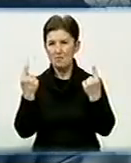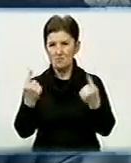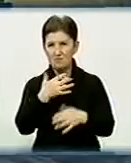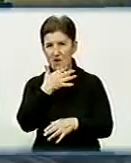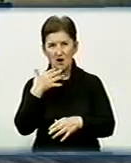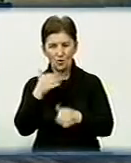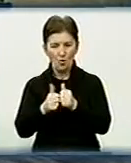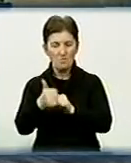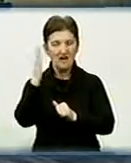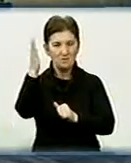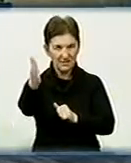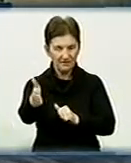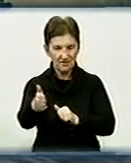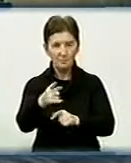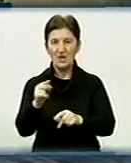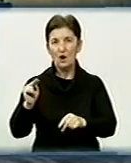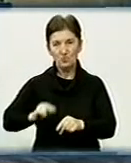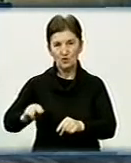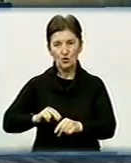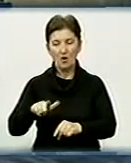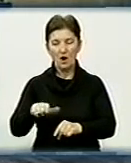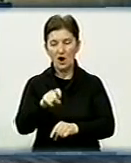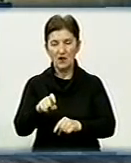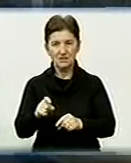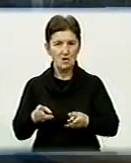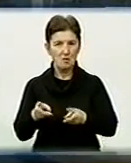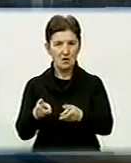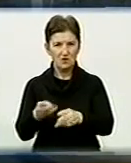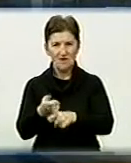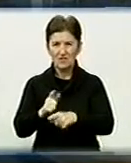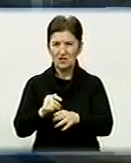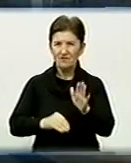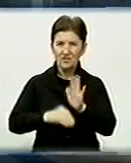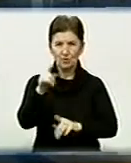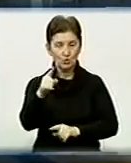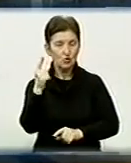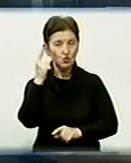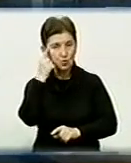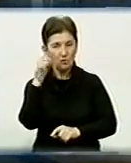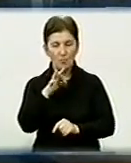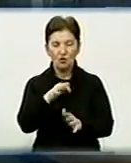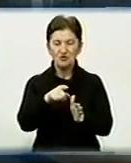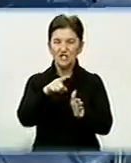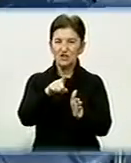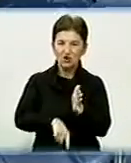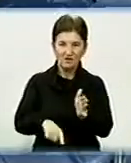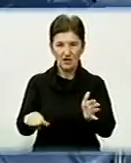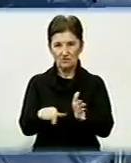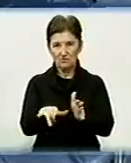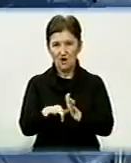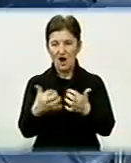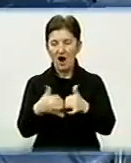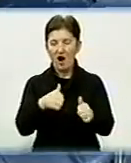роботи. Підприємство працює на газовому паливі. Через високу собівартість продукції нині тут думають про здешевлення витрат енергоносіїв і